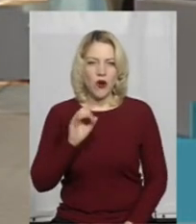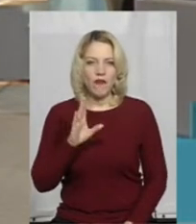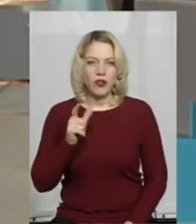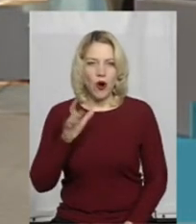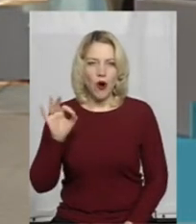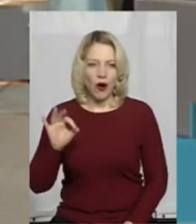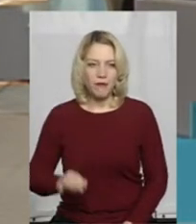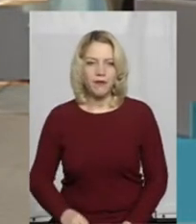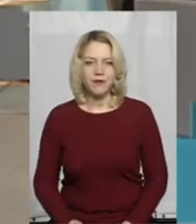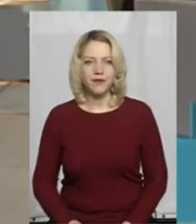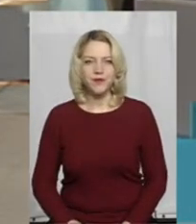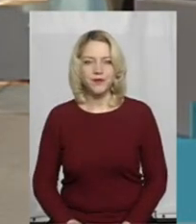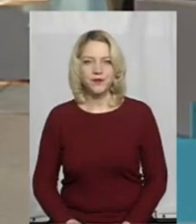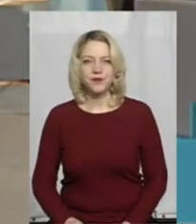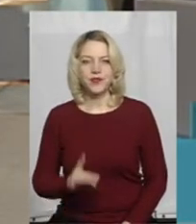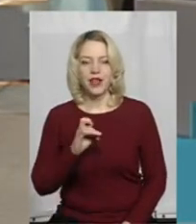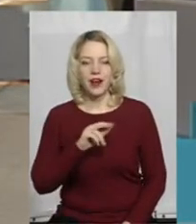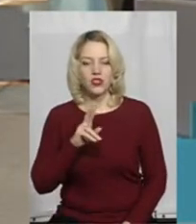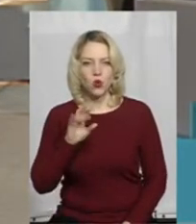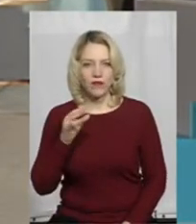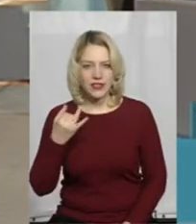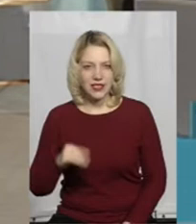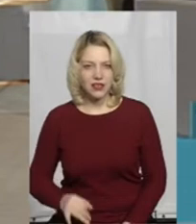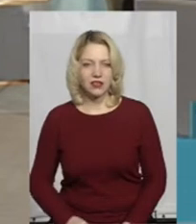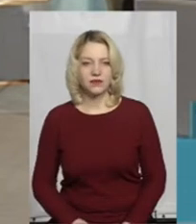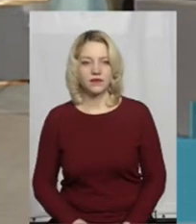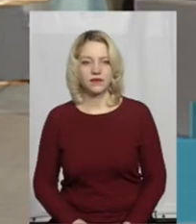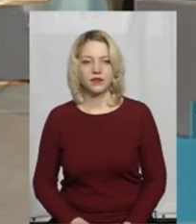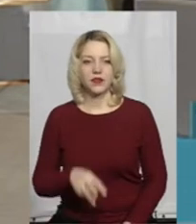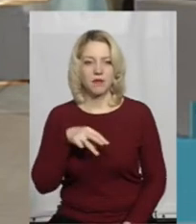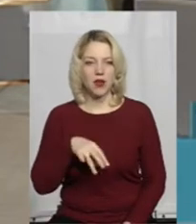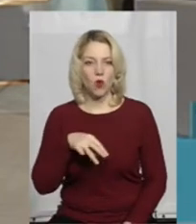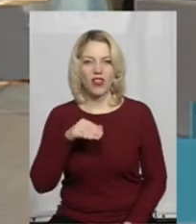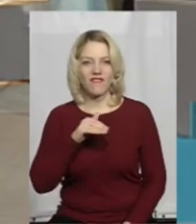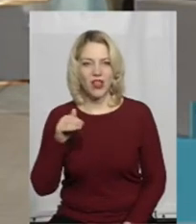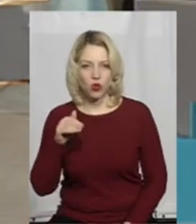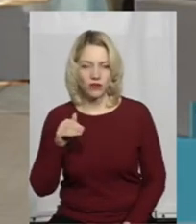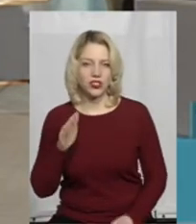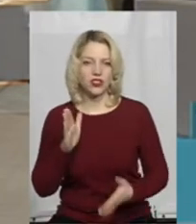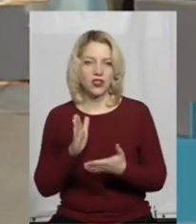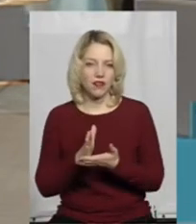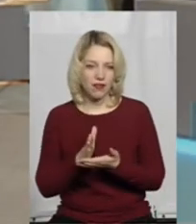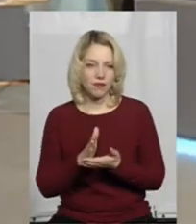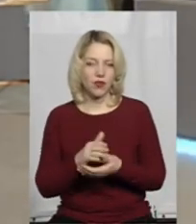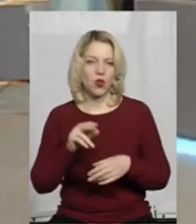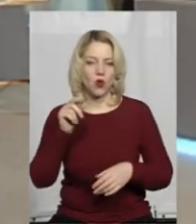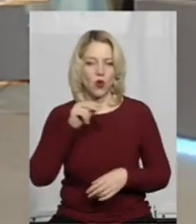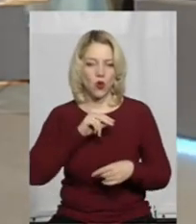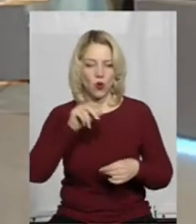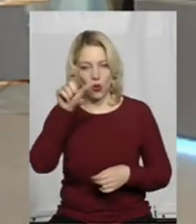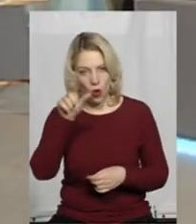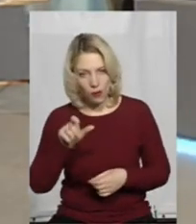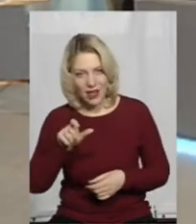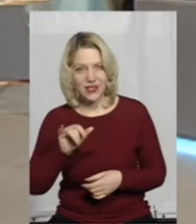Значить, Рачковський Микола Федорович – це є громадянин,